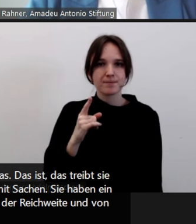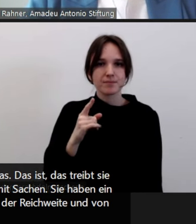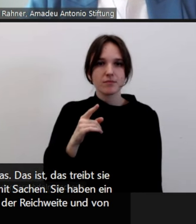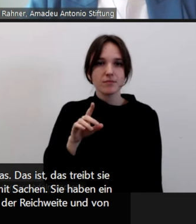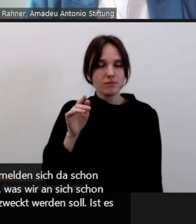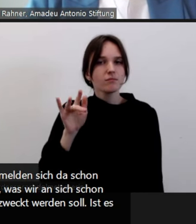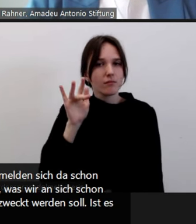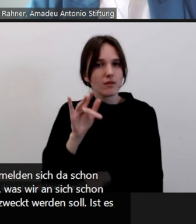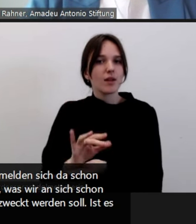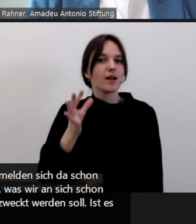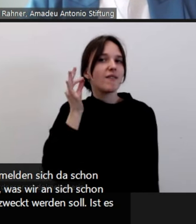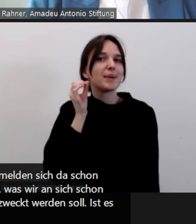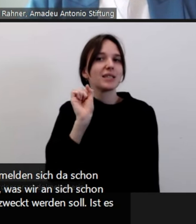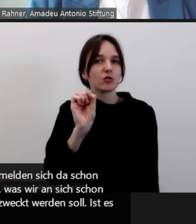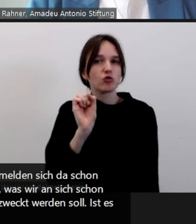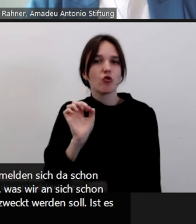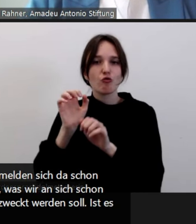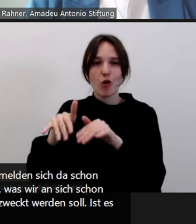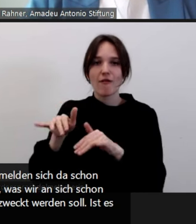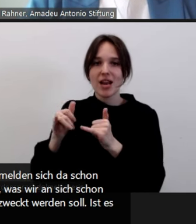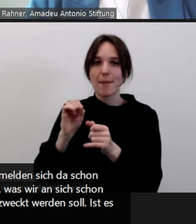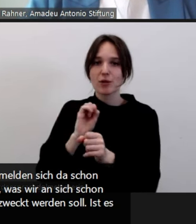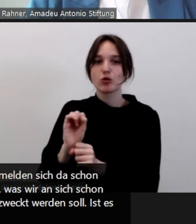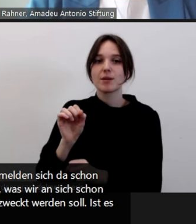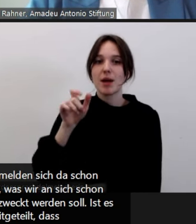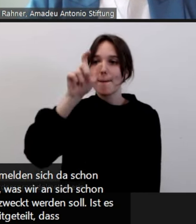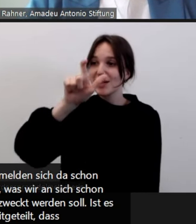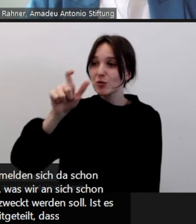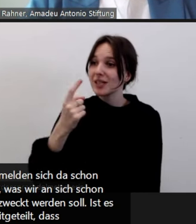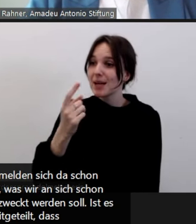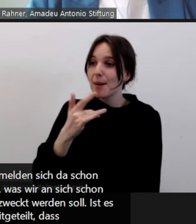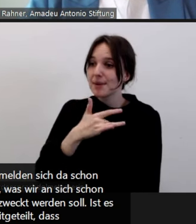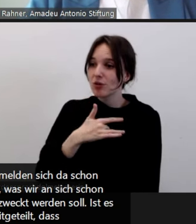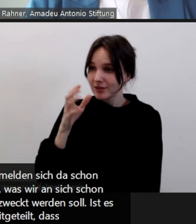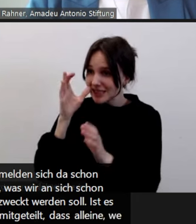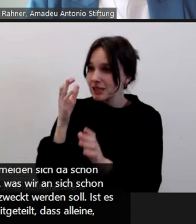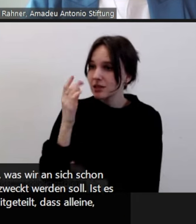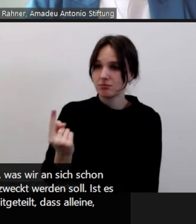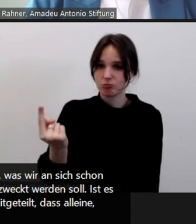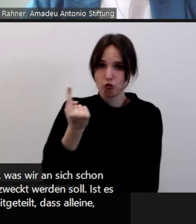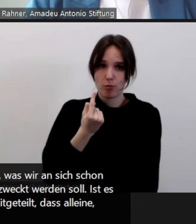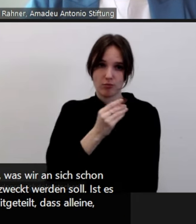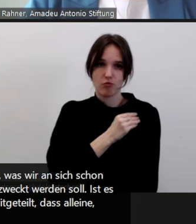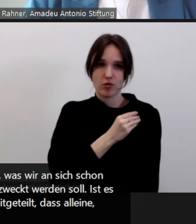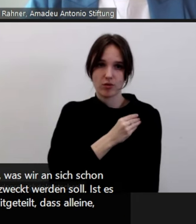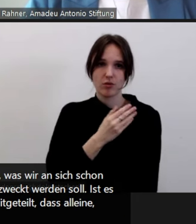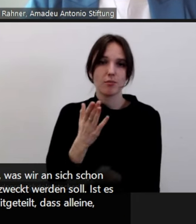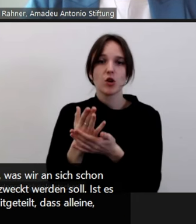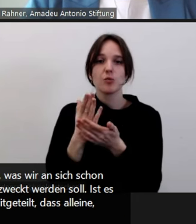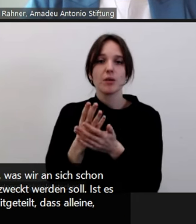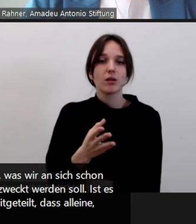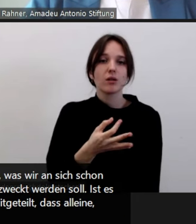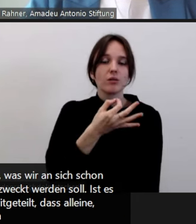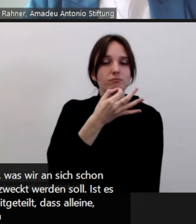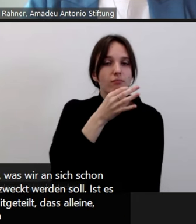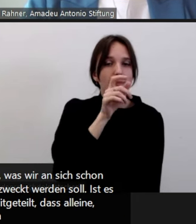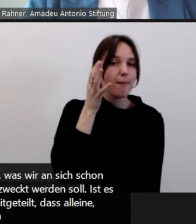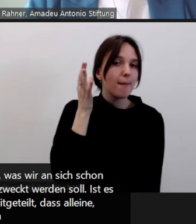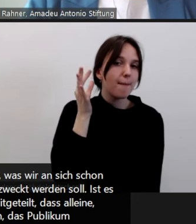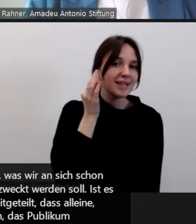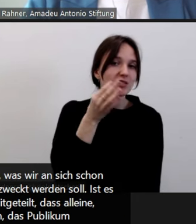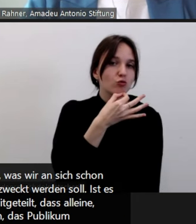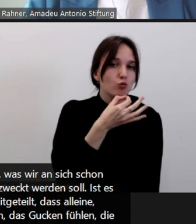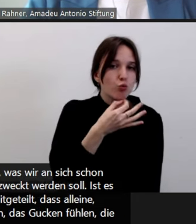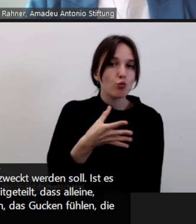antifeministischer Vorfall zu kategorisieren. Aber da wird uns auch mitgeteilt, alleine, wenn Frauen, junge Mädchen, queere Menschen das gucken,